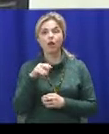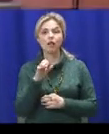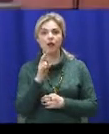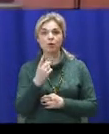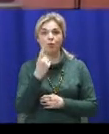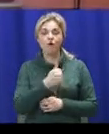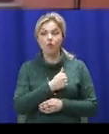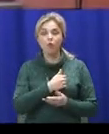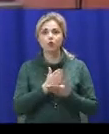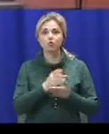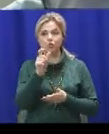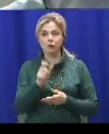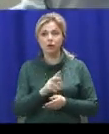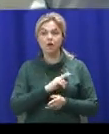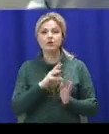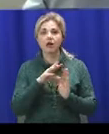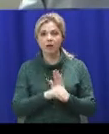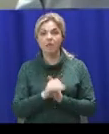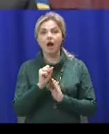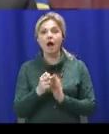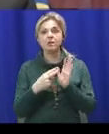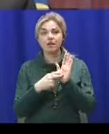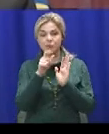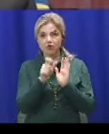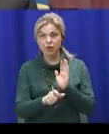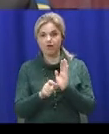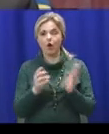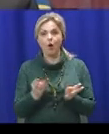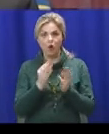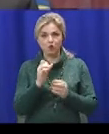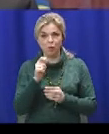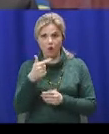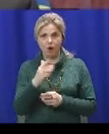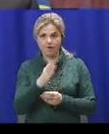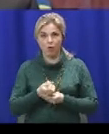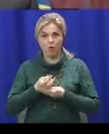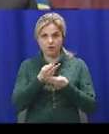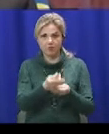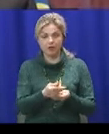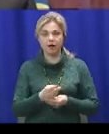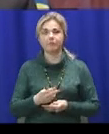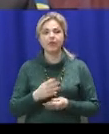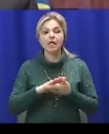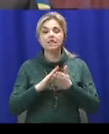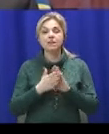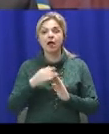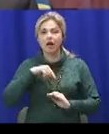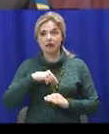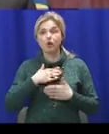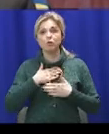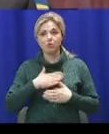загинув. Семеро з опіками перебувають у госпіталі. Загальний стан військовослужбовців задовільний. Надається